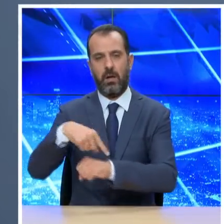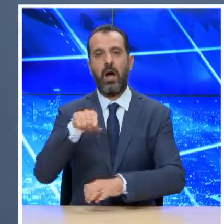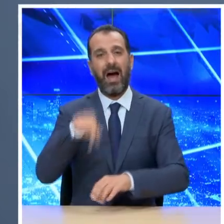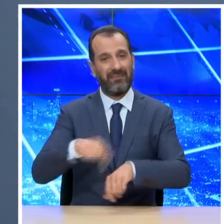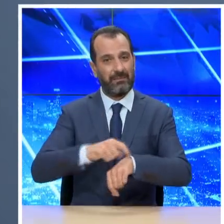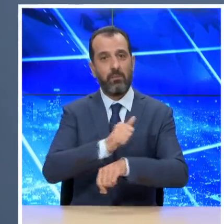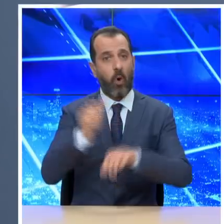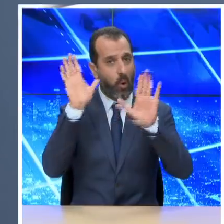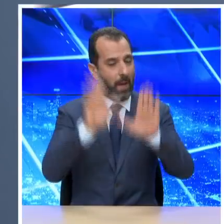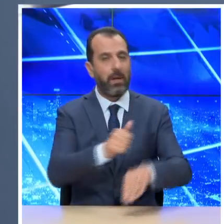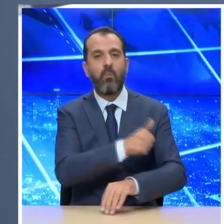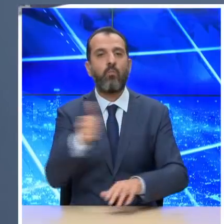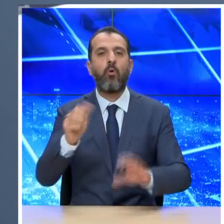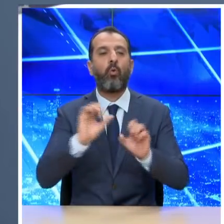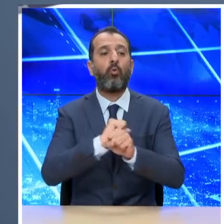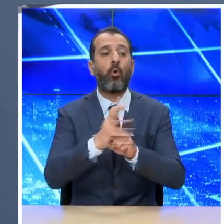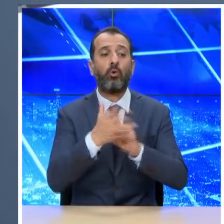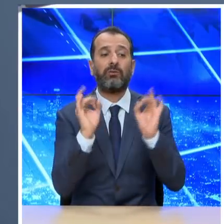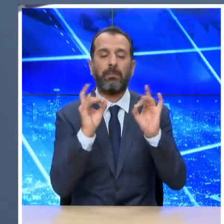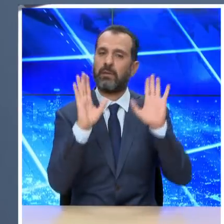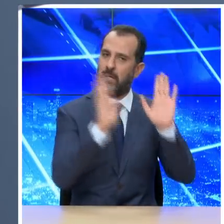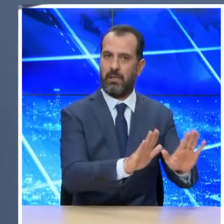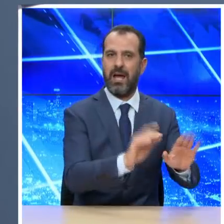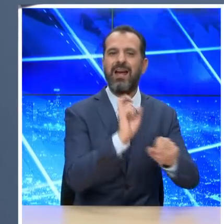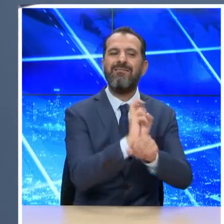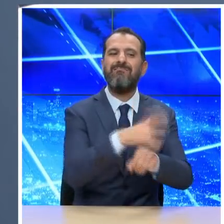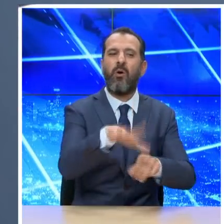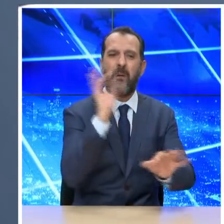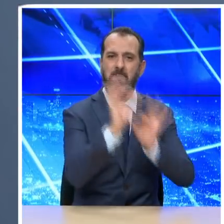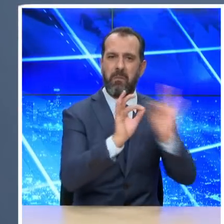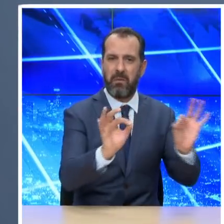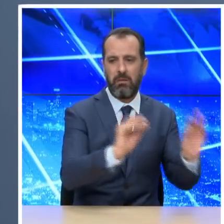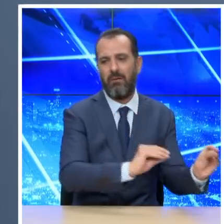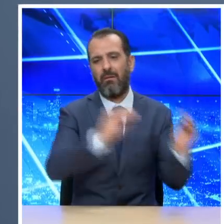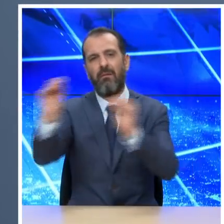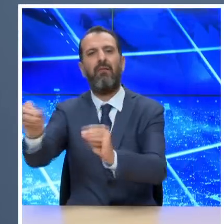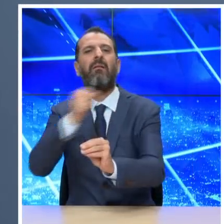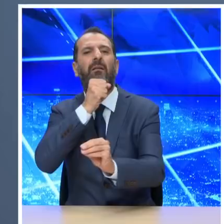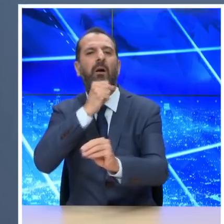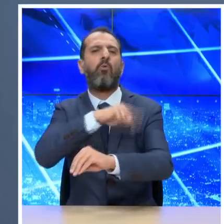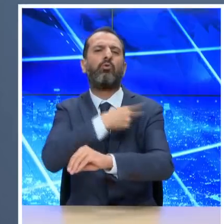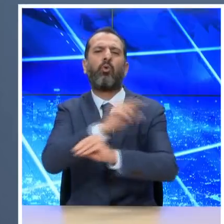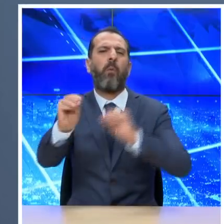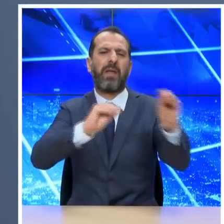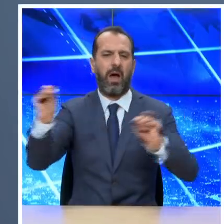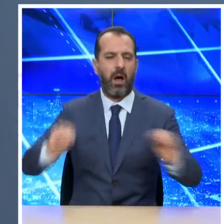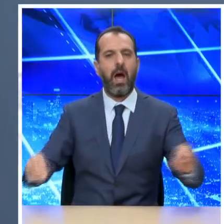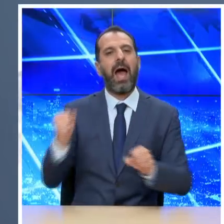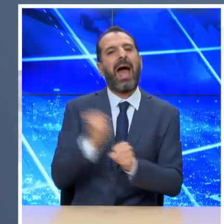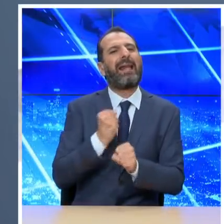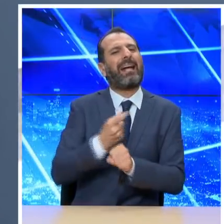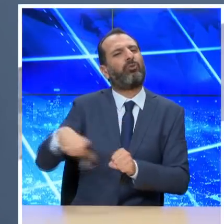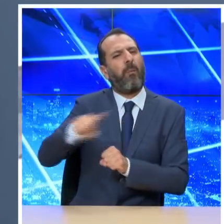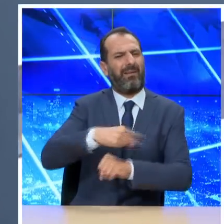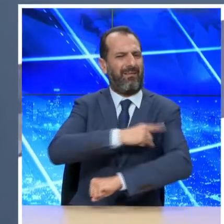όσοι είναι αρνητικοί καθώς όλα τα κρούσματα έχουν μεταφερθεί οι μεν διαμένοντες έχουν διακομιστεί σε νοσοκομεία οι δε εργαζόμενοι βρίσκονται και